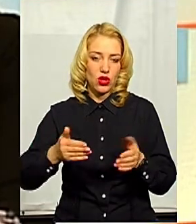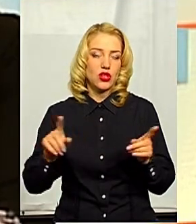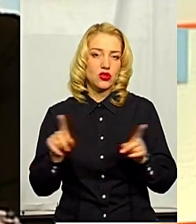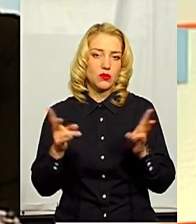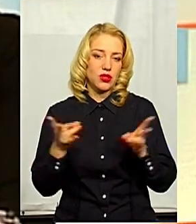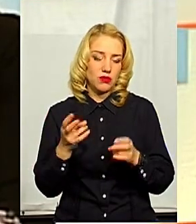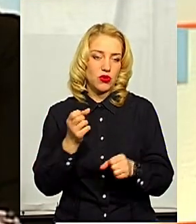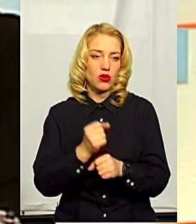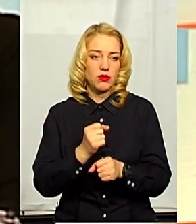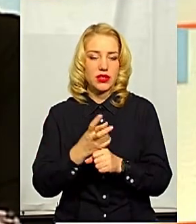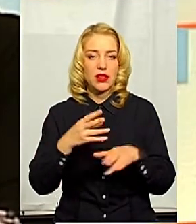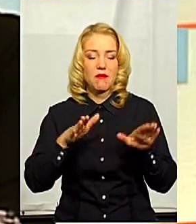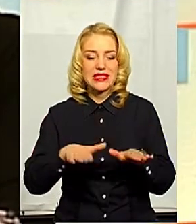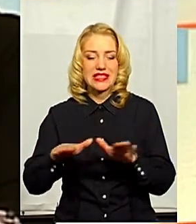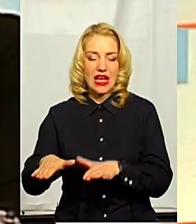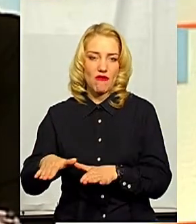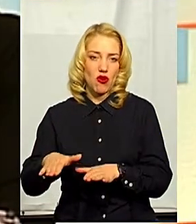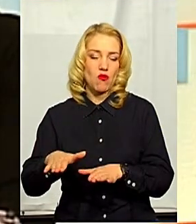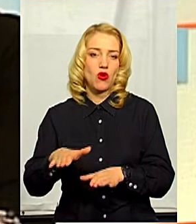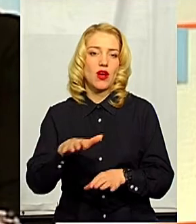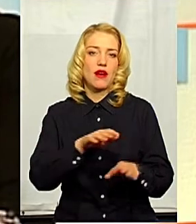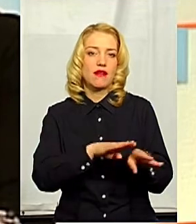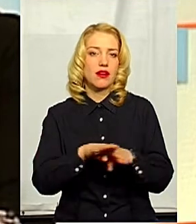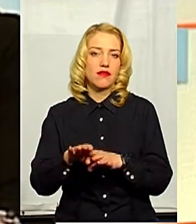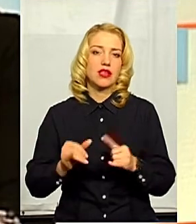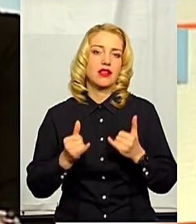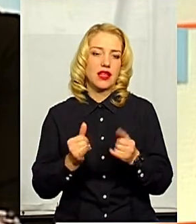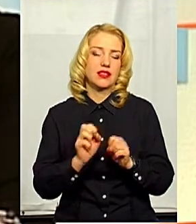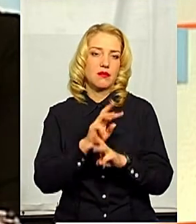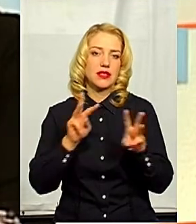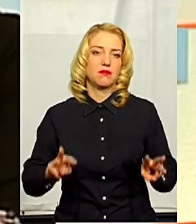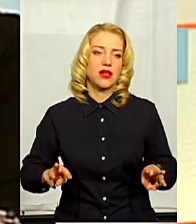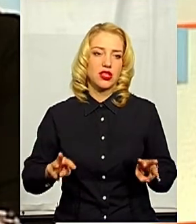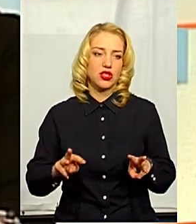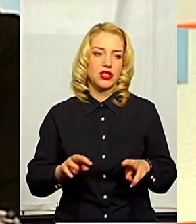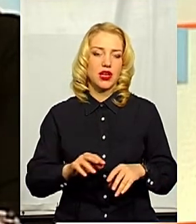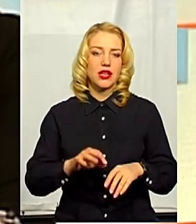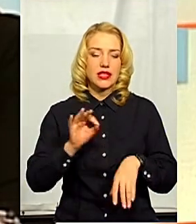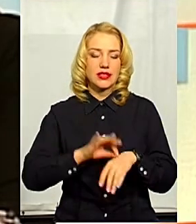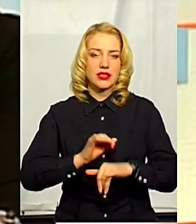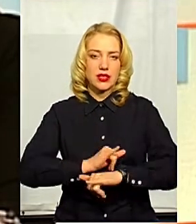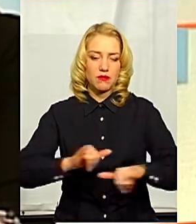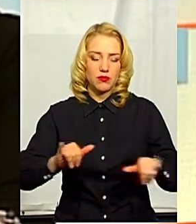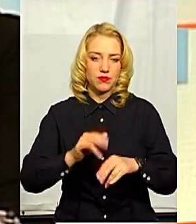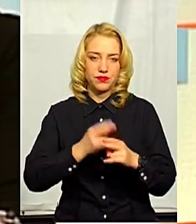необхідно зробити на місцевому рівні для забезпечення, запобігання розповсюдженню